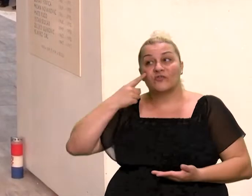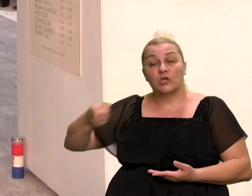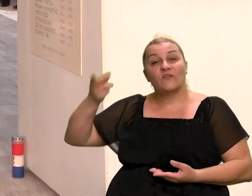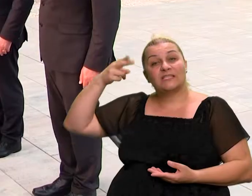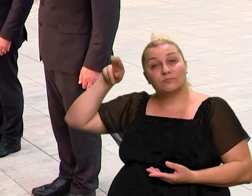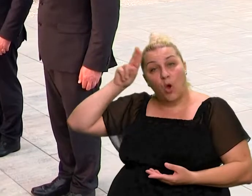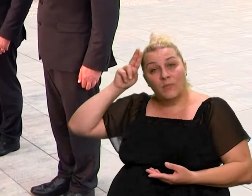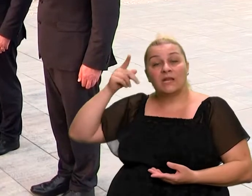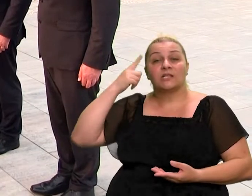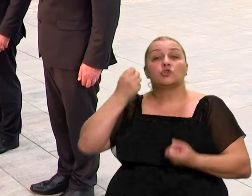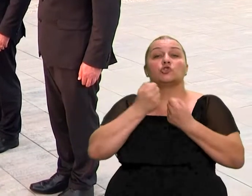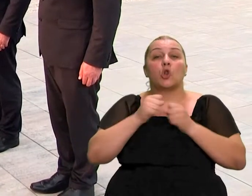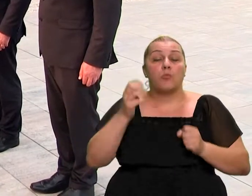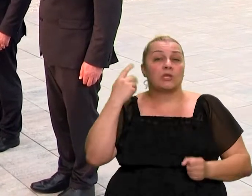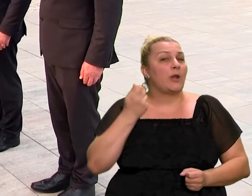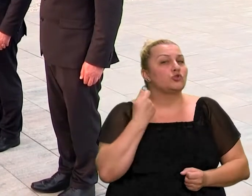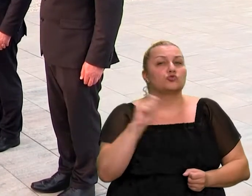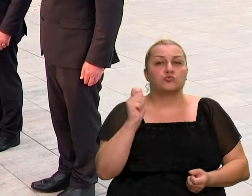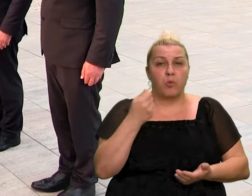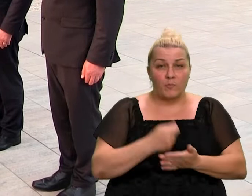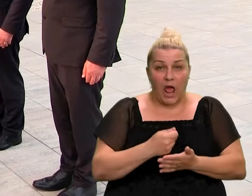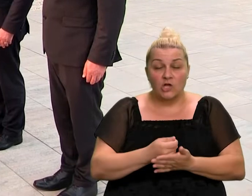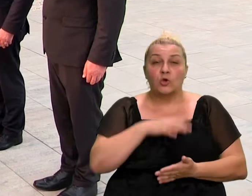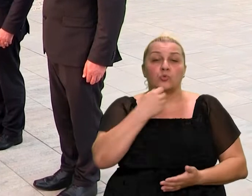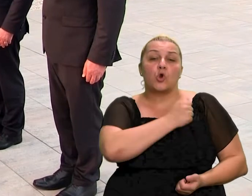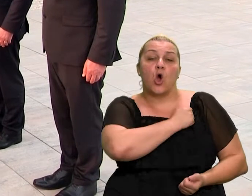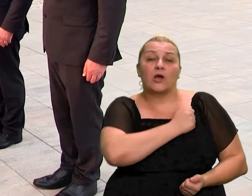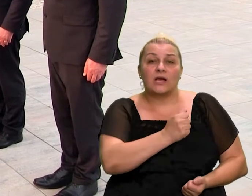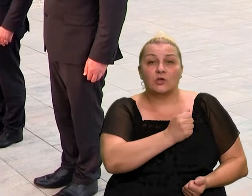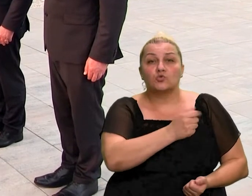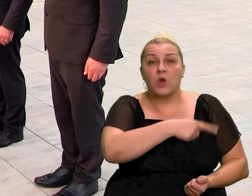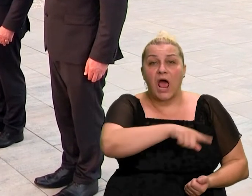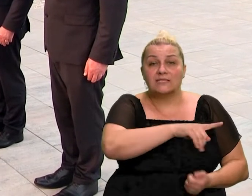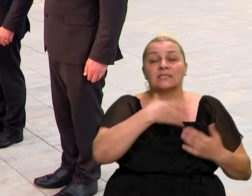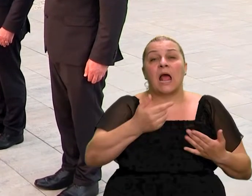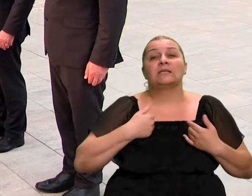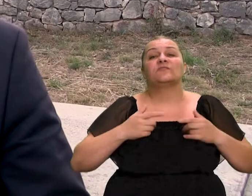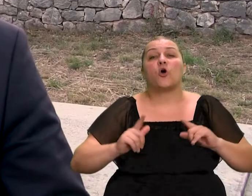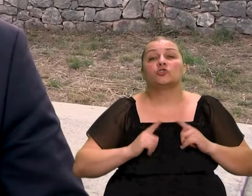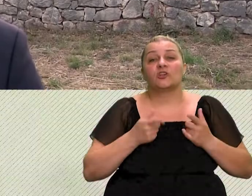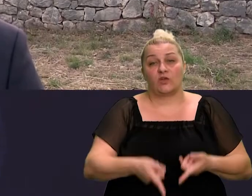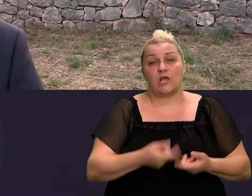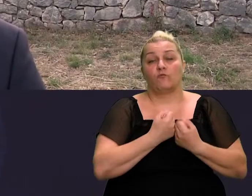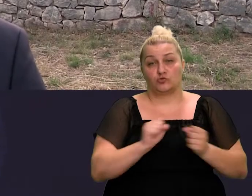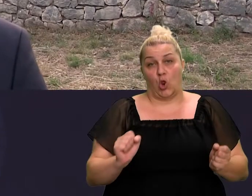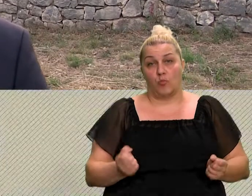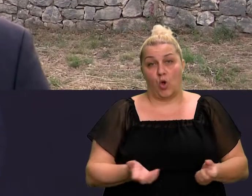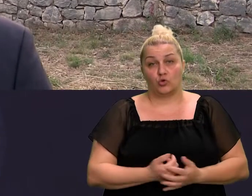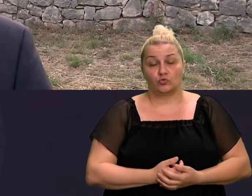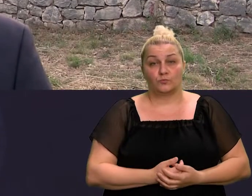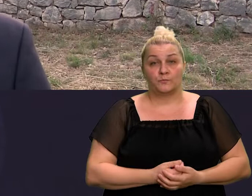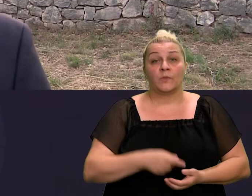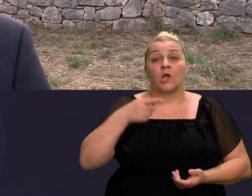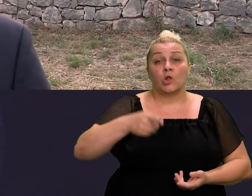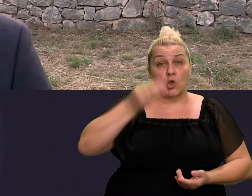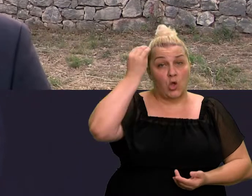sloboda, neka znaju da su ovdje živjeli junaci koji su nesevišno položili živote za našu oslobodu. To je poruka koju i danas 30 godina